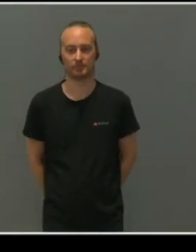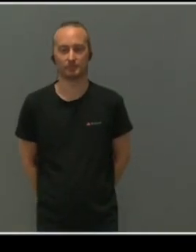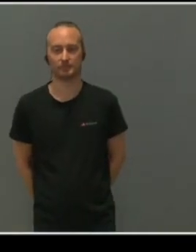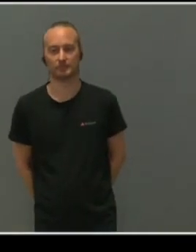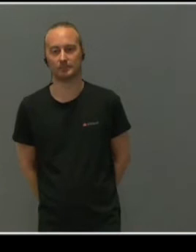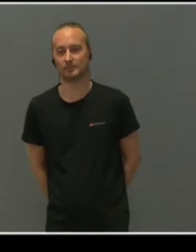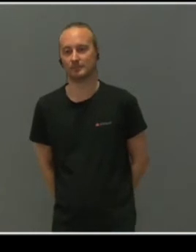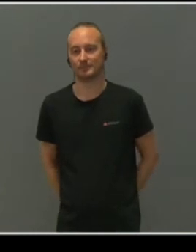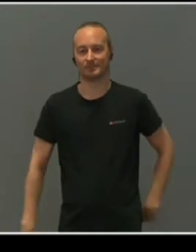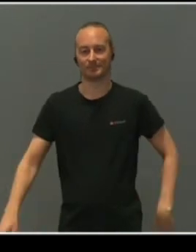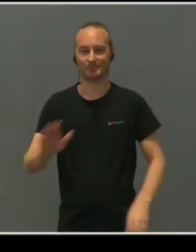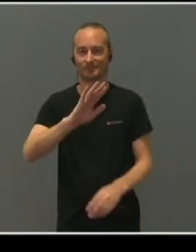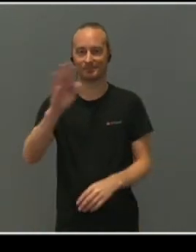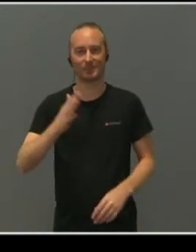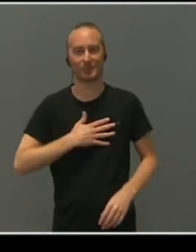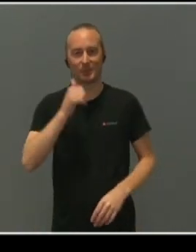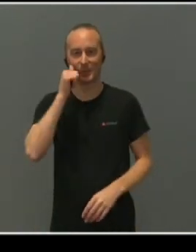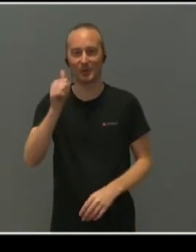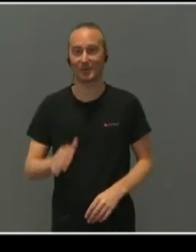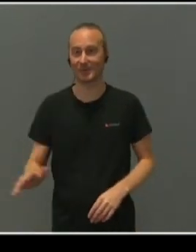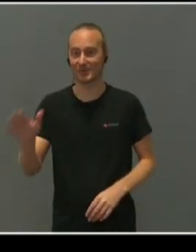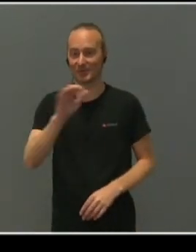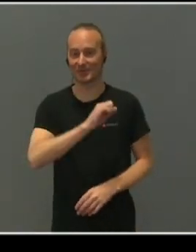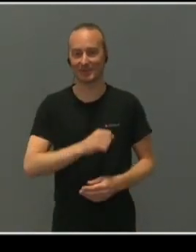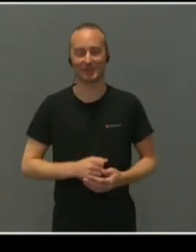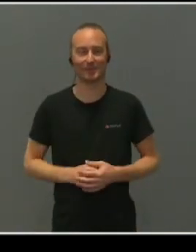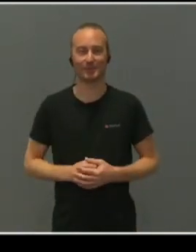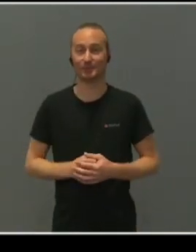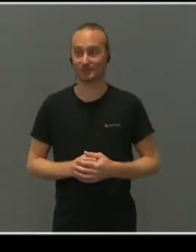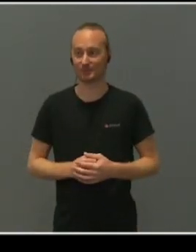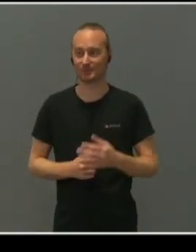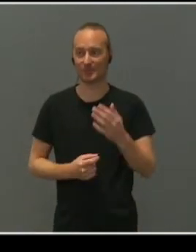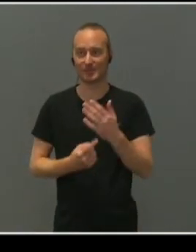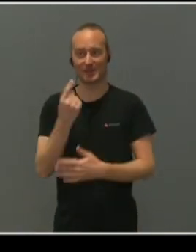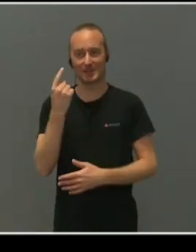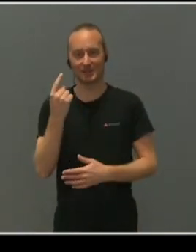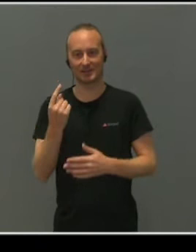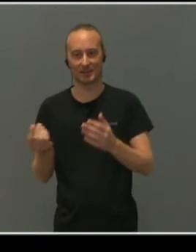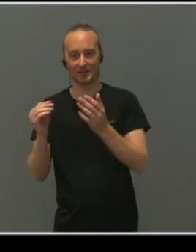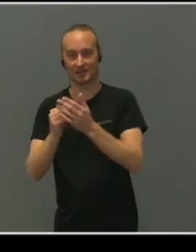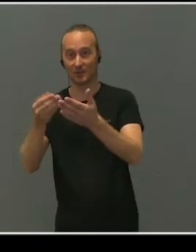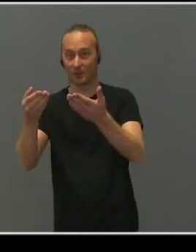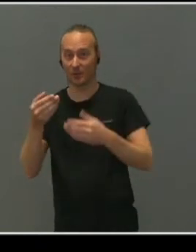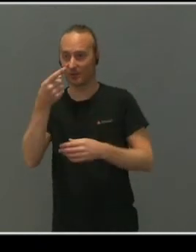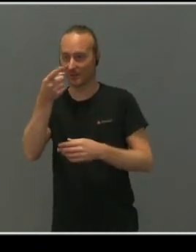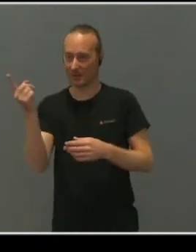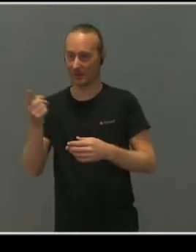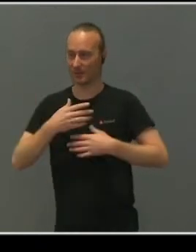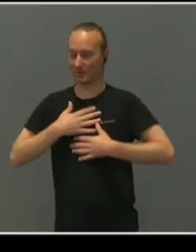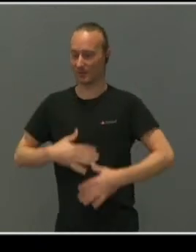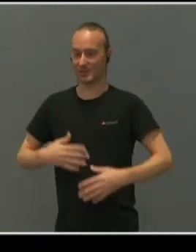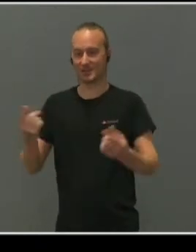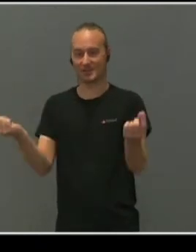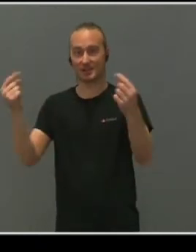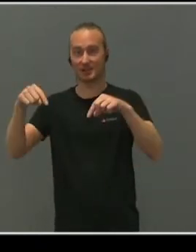Hei, god morgen alle sammen. Særlig velkommen til det som har tatt deg veien opp til